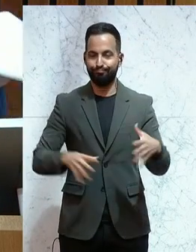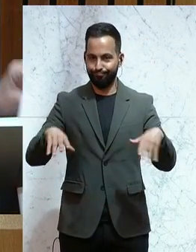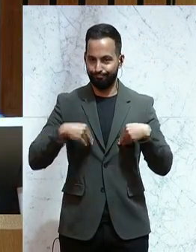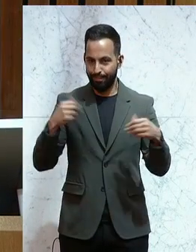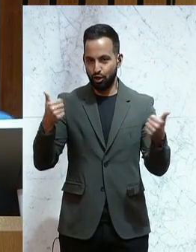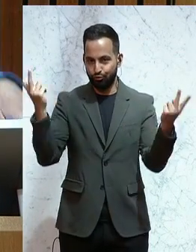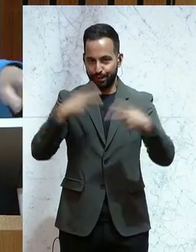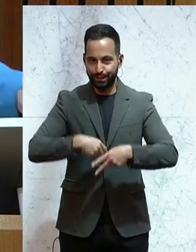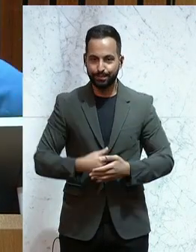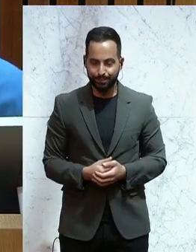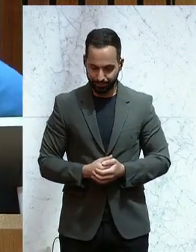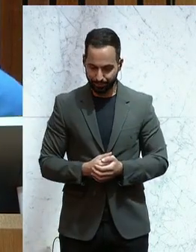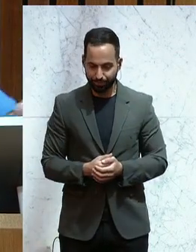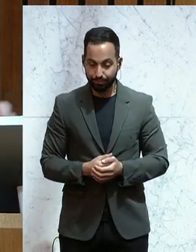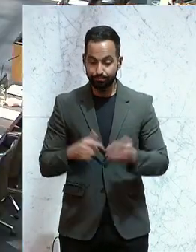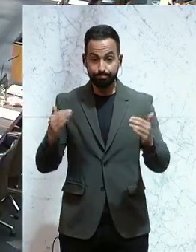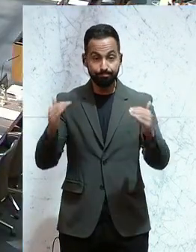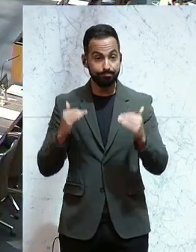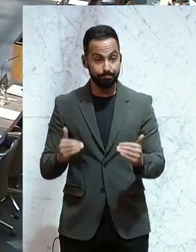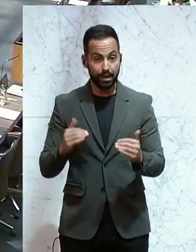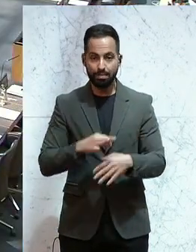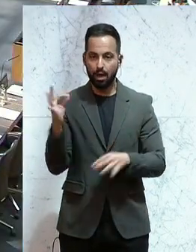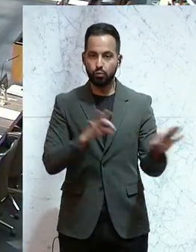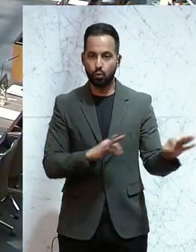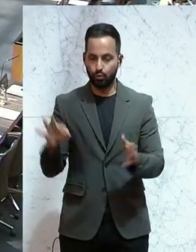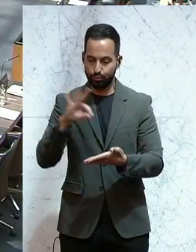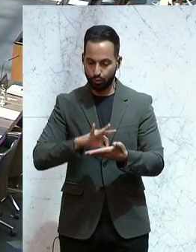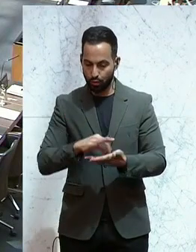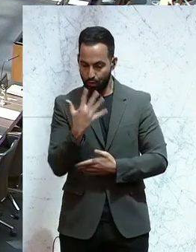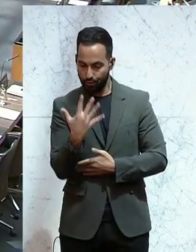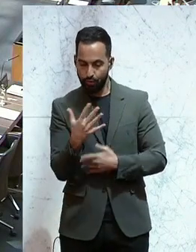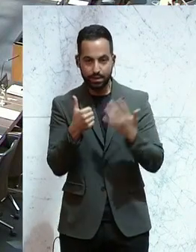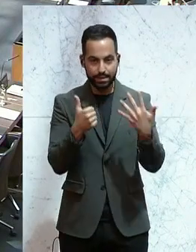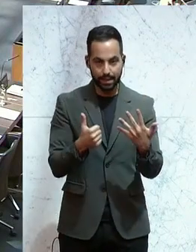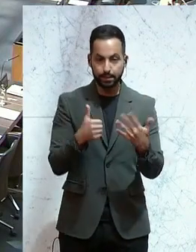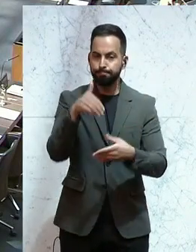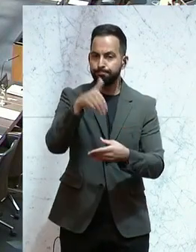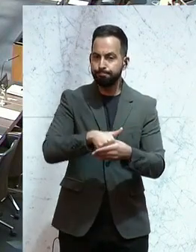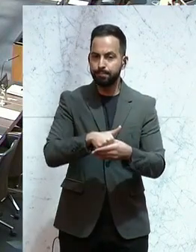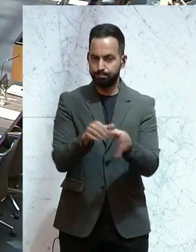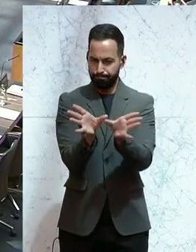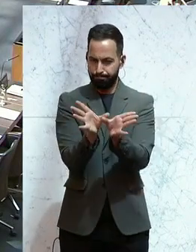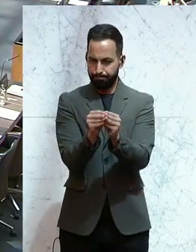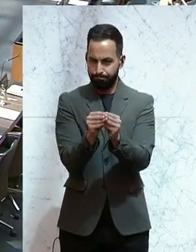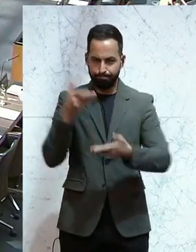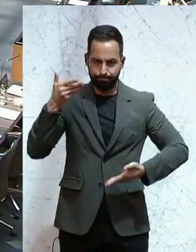einstimmig angenommen. Das heißt, mehr Energieeffizienz bei der Nutzung von Mobilfunkfrequenzen.